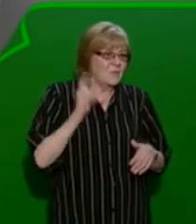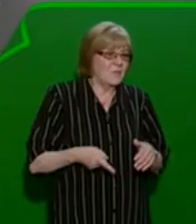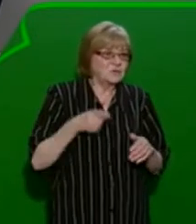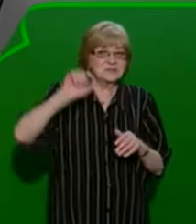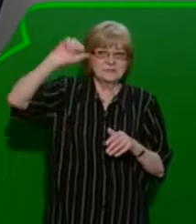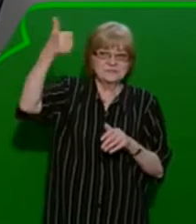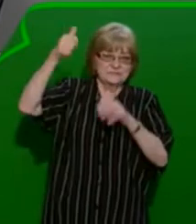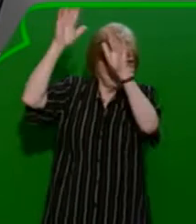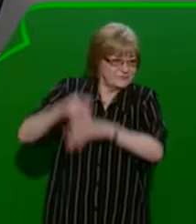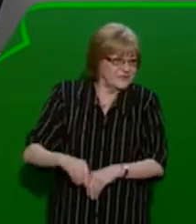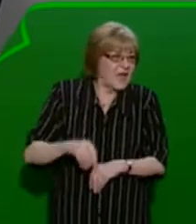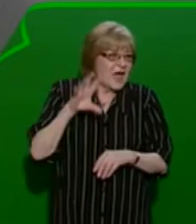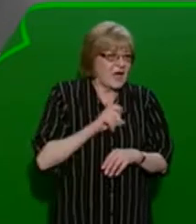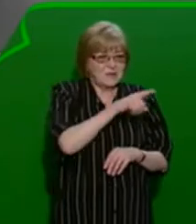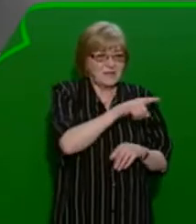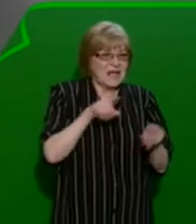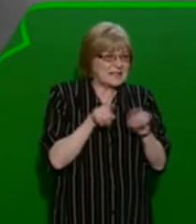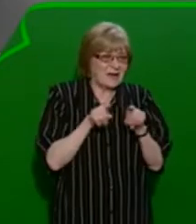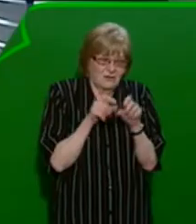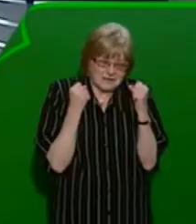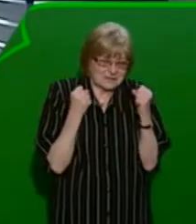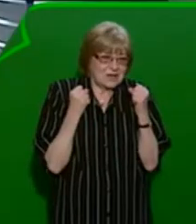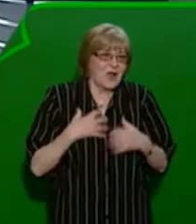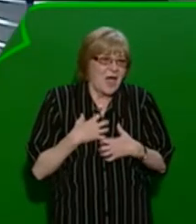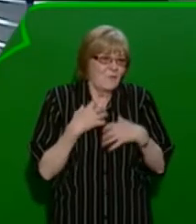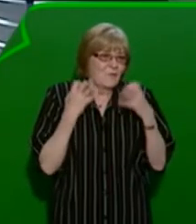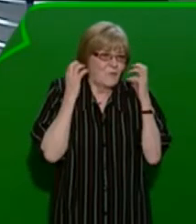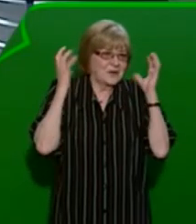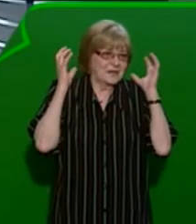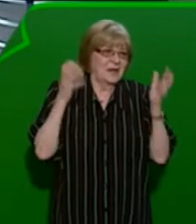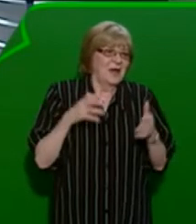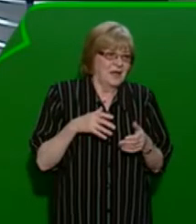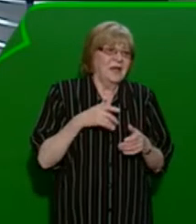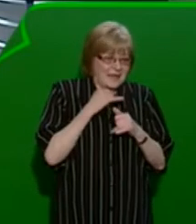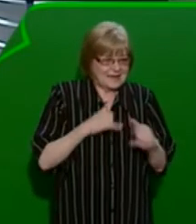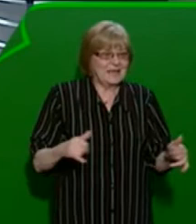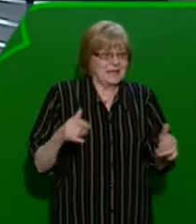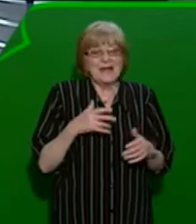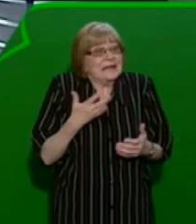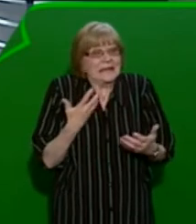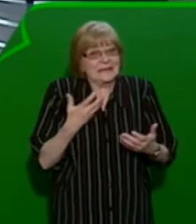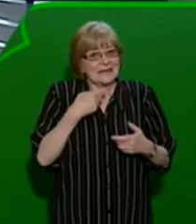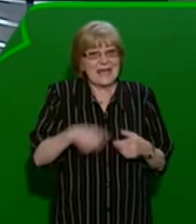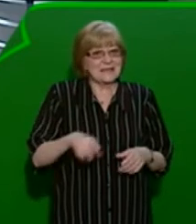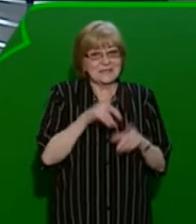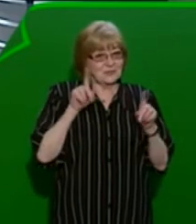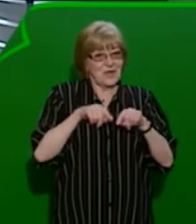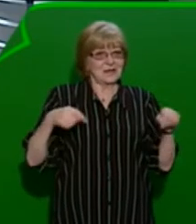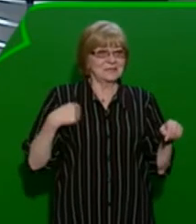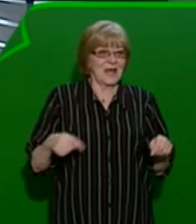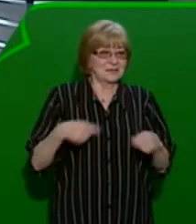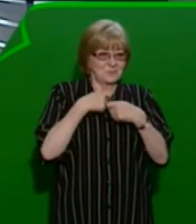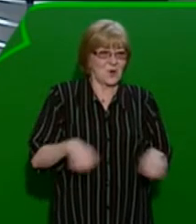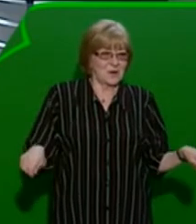aby tam byl klid v té kabině. Takže to je opravdu taková euforie? Tak je to vyhrcovaný, jo? Tak nikdo z nás nechce pohrát, takže